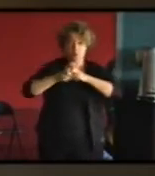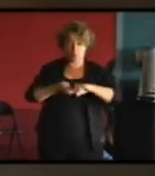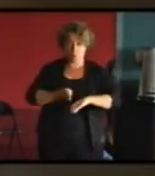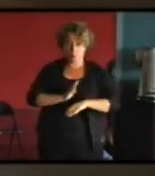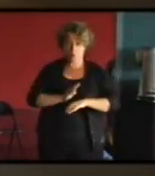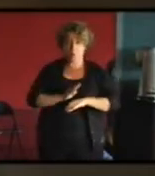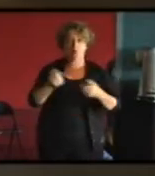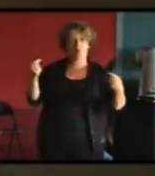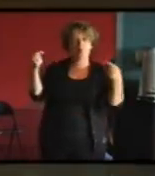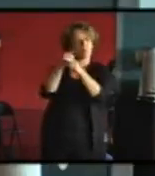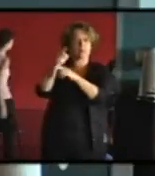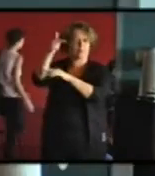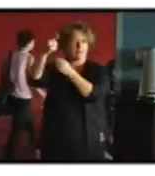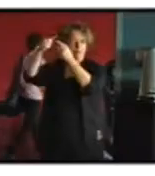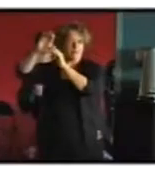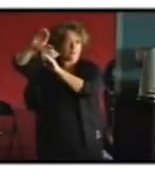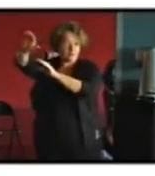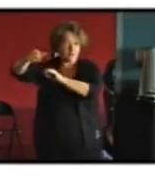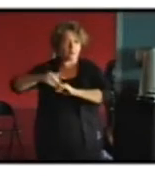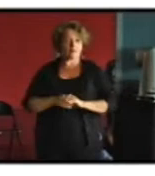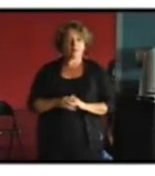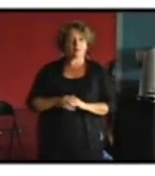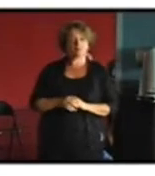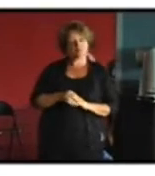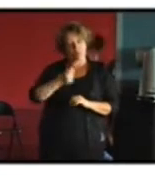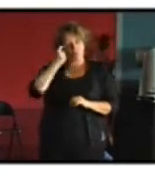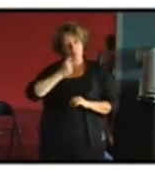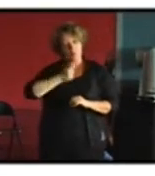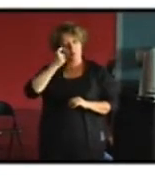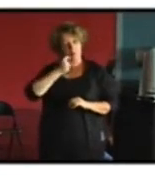c'est qu'on a aussi de grandes emprises foncières